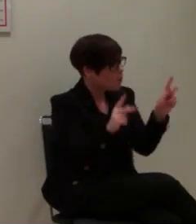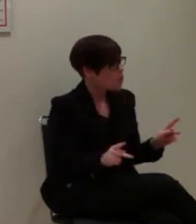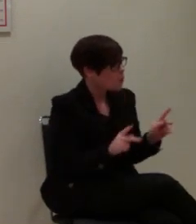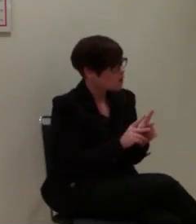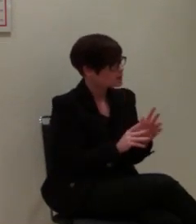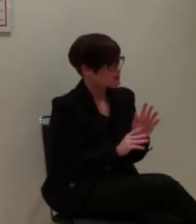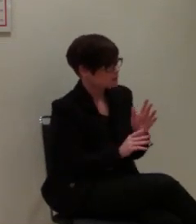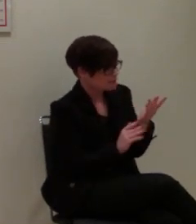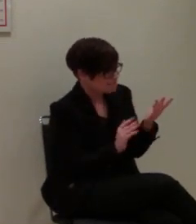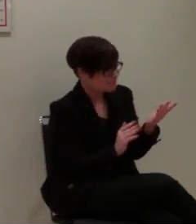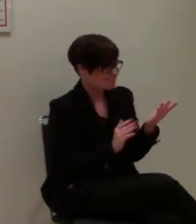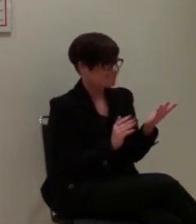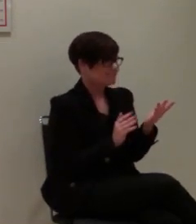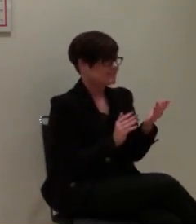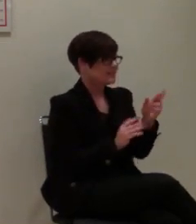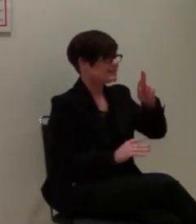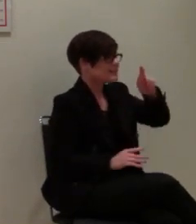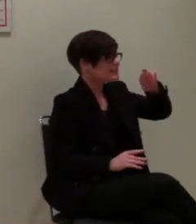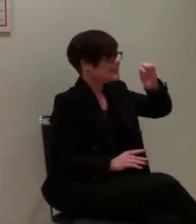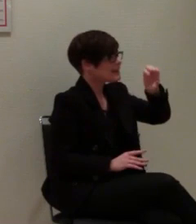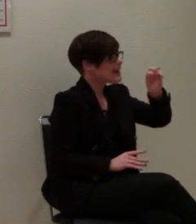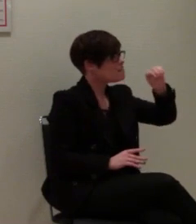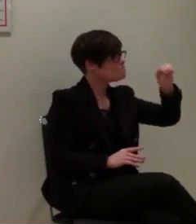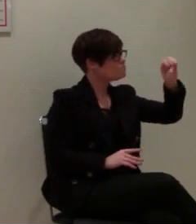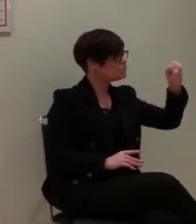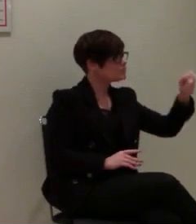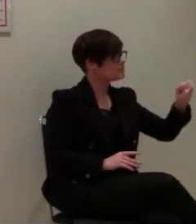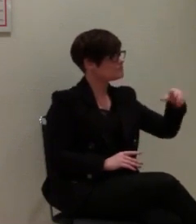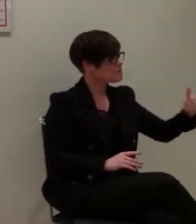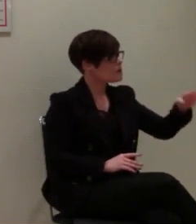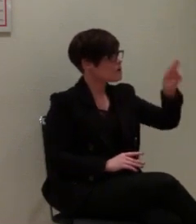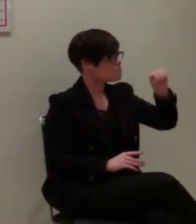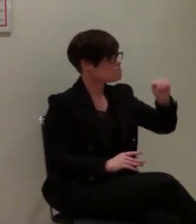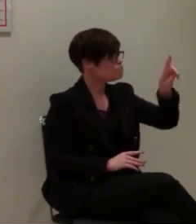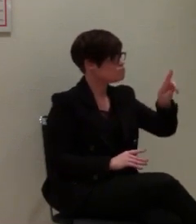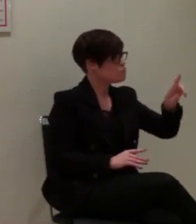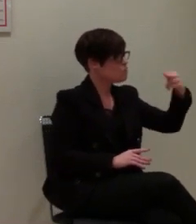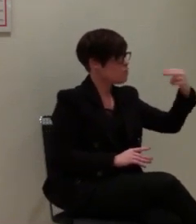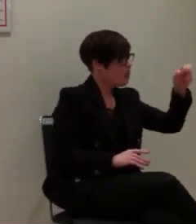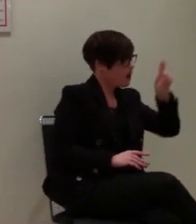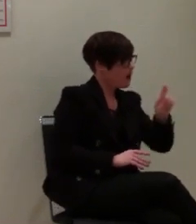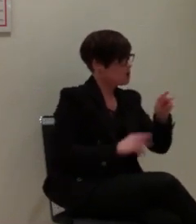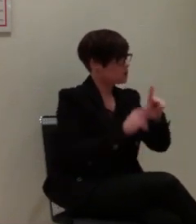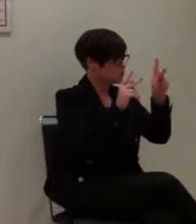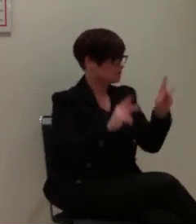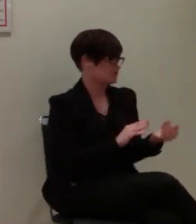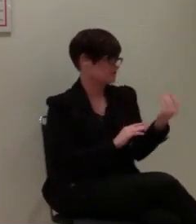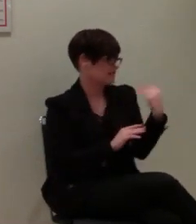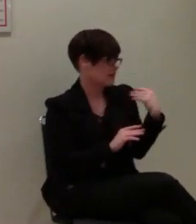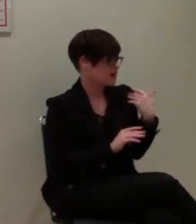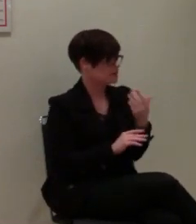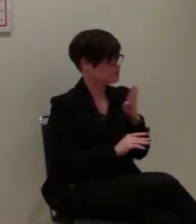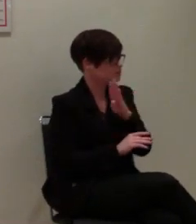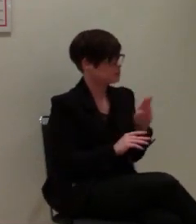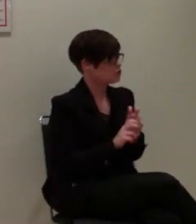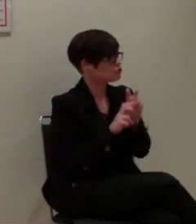das Rems-Murr-Konzept gewesen, woran die Bernd-Steiger-Schriftung damals auch mit dran teilgenommen hat.